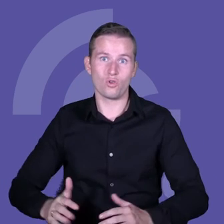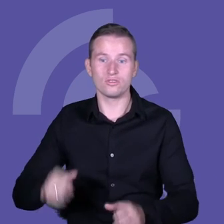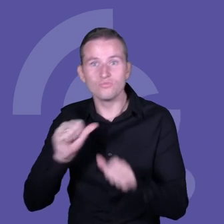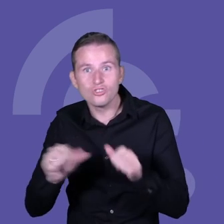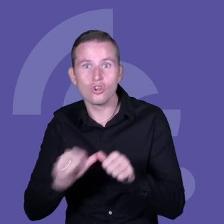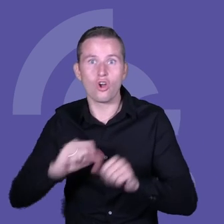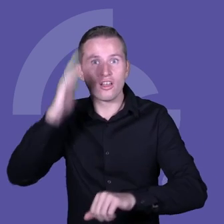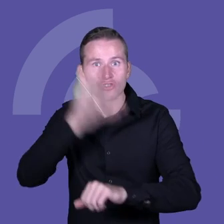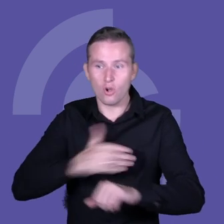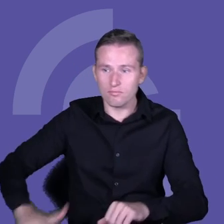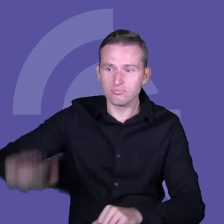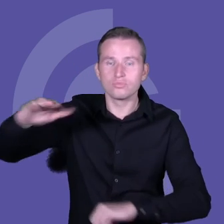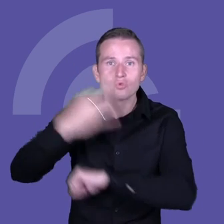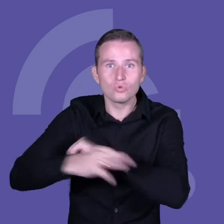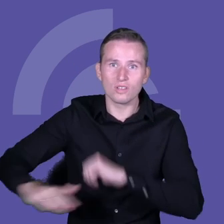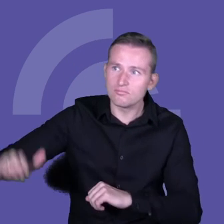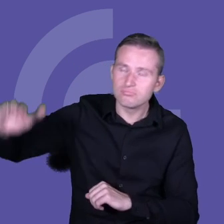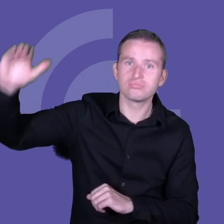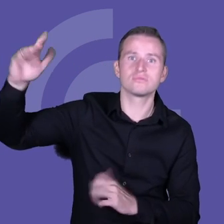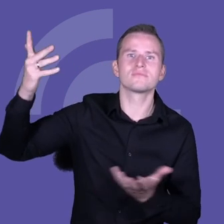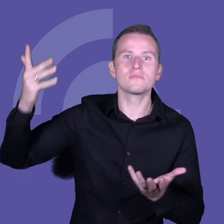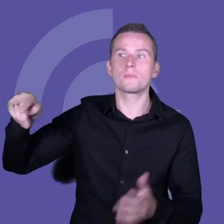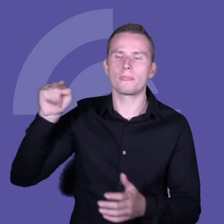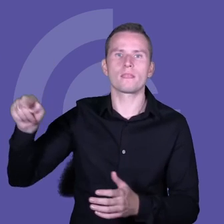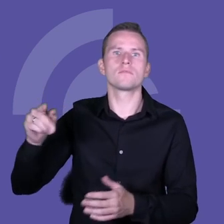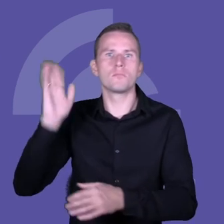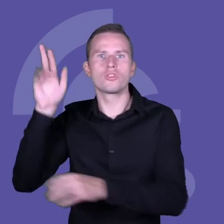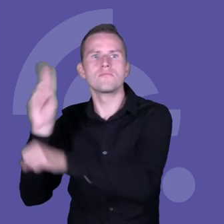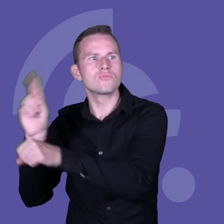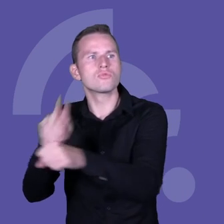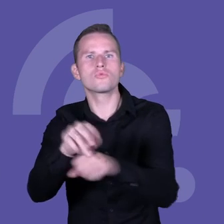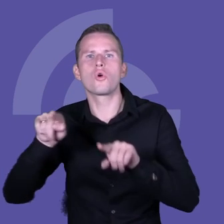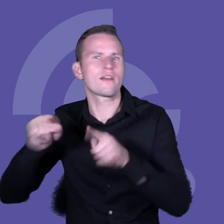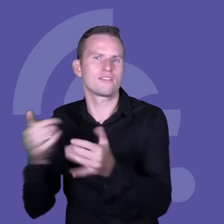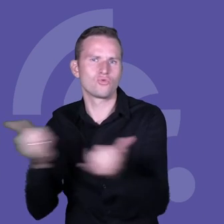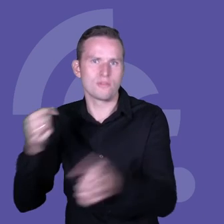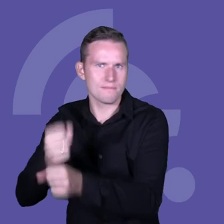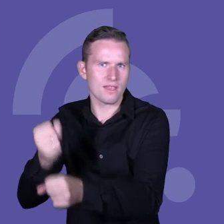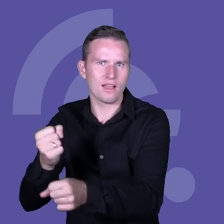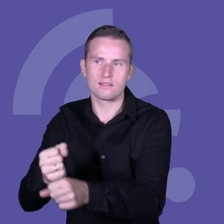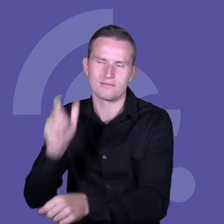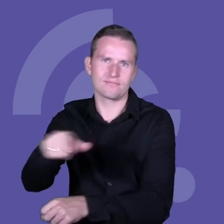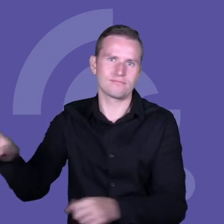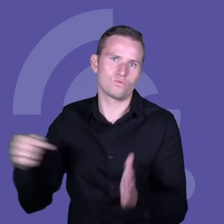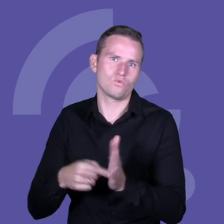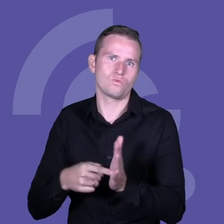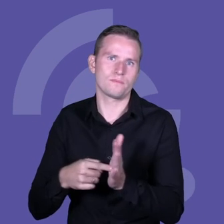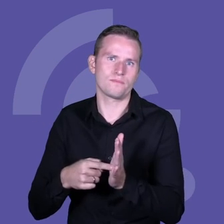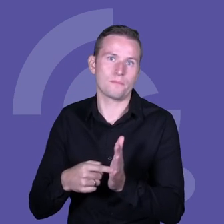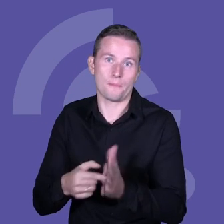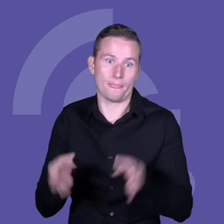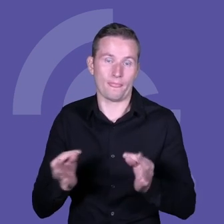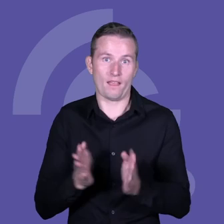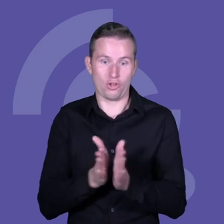szkołę, poprzez studia i już jako pracownicy różnych organizacji, tym firmy. I teraz taka książka